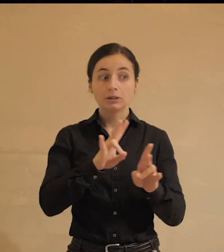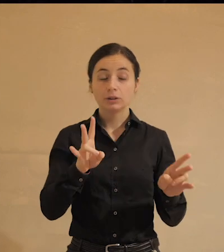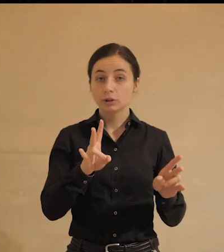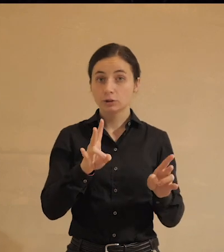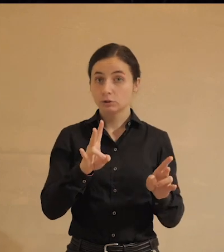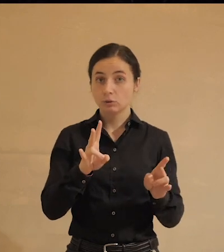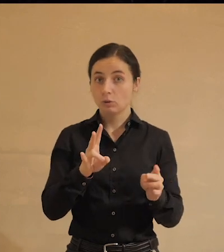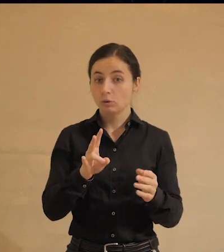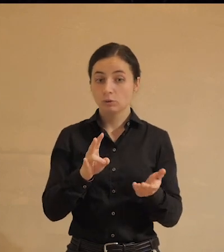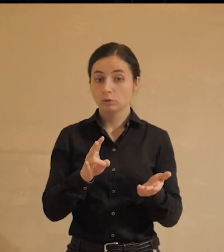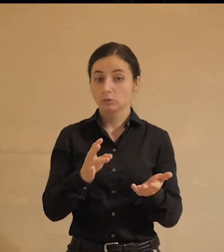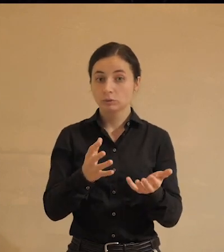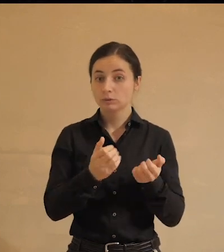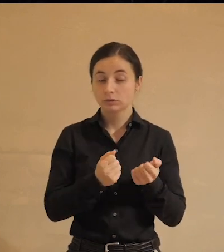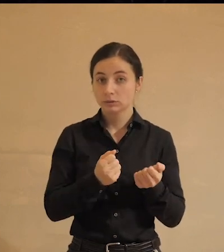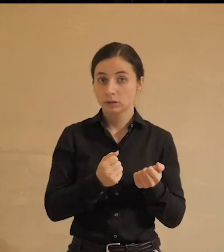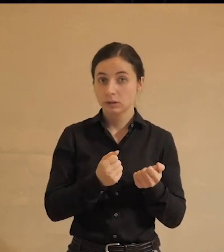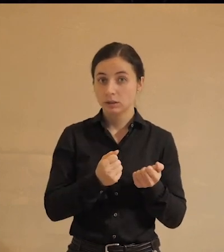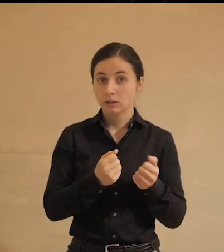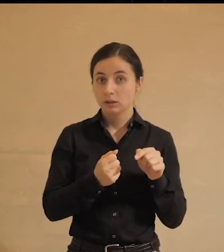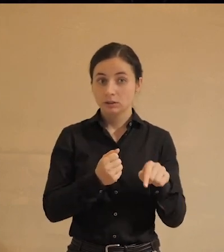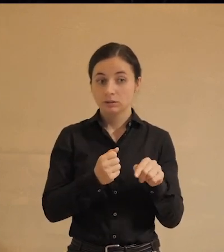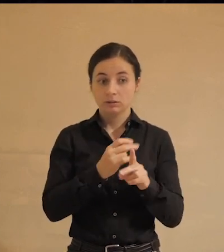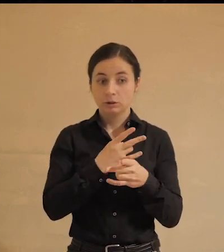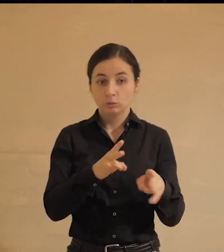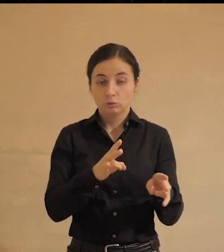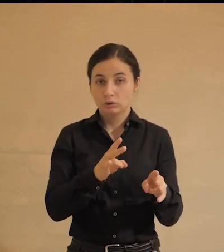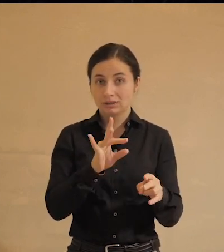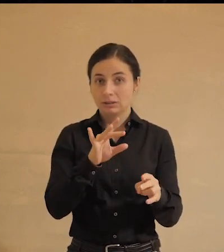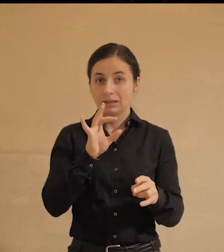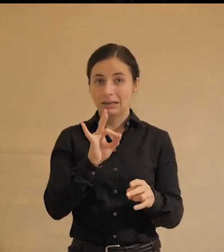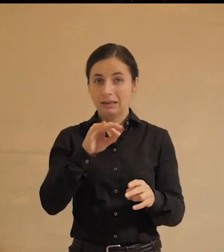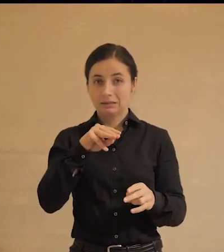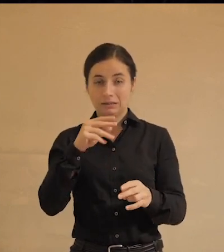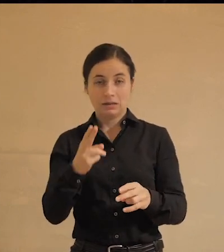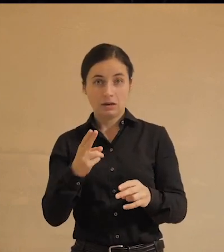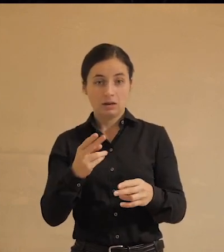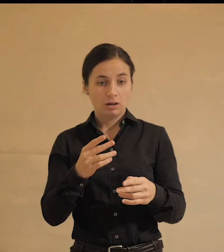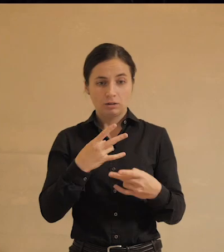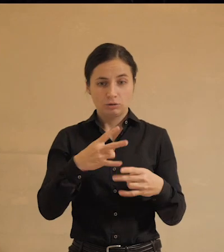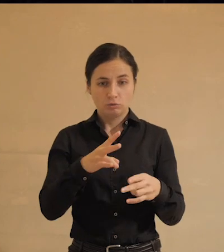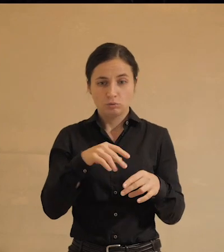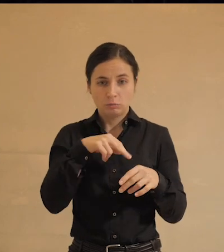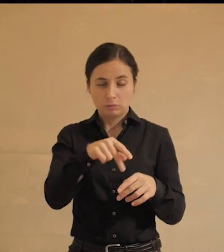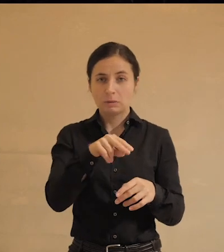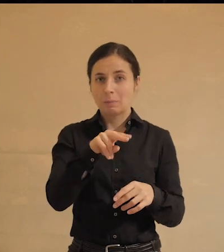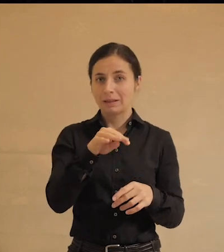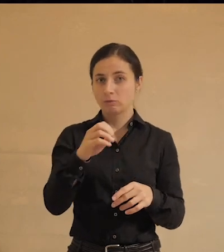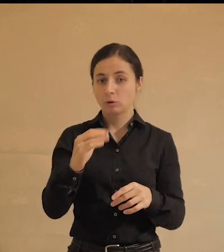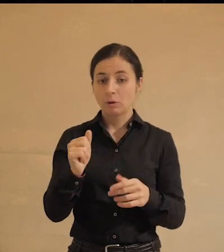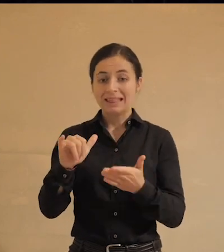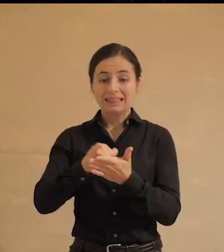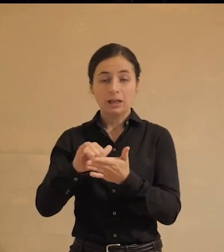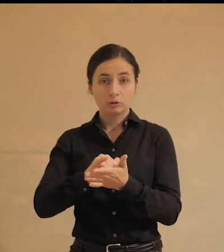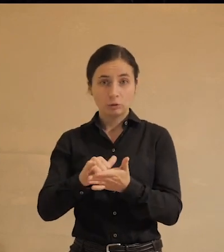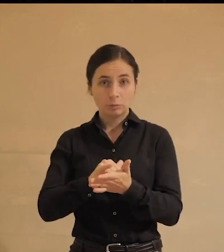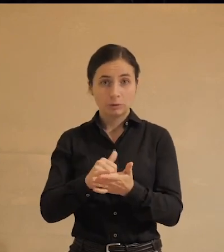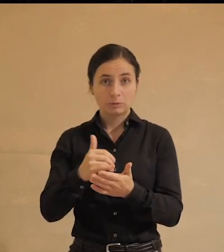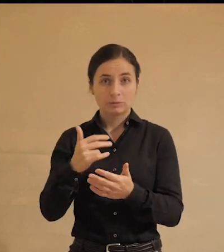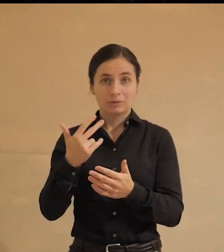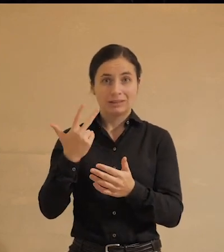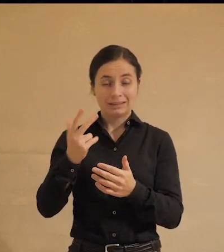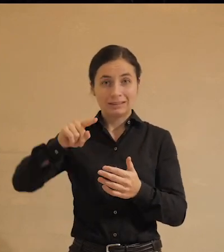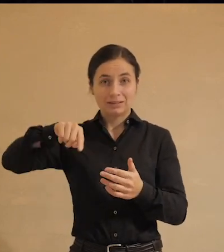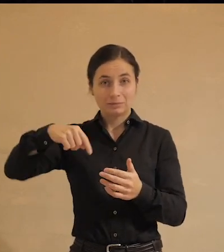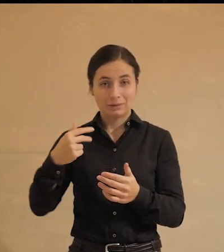даром ни нать, с деньгами ни нать, эти материалы ВГТРК никому не нужны. Никто за ними не пойдет ни на какую платформу. У них на YouTube три коллеги с